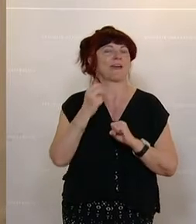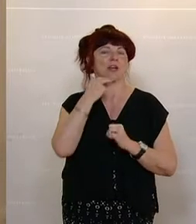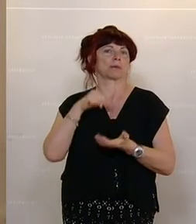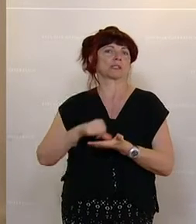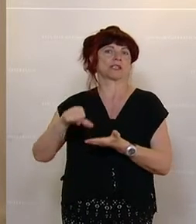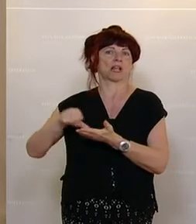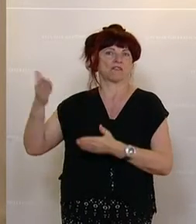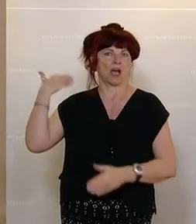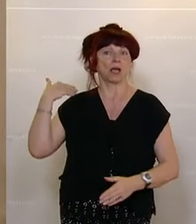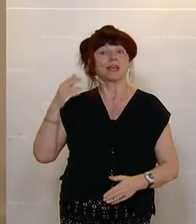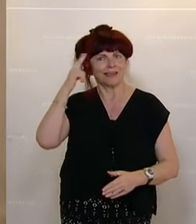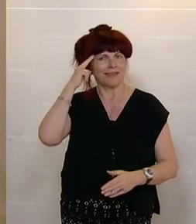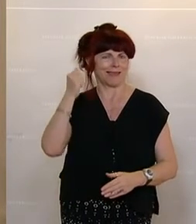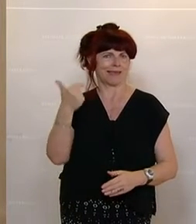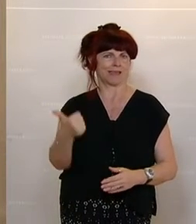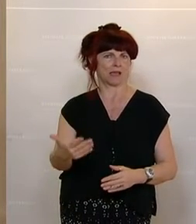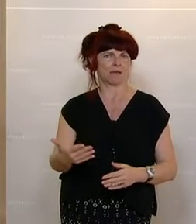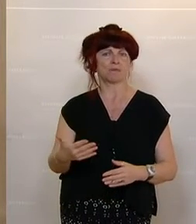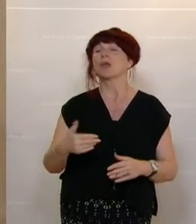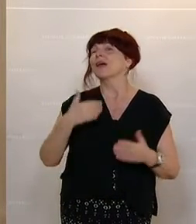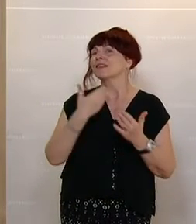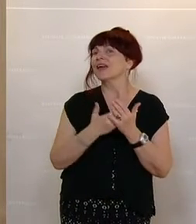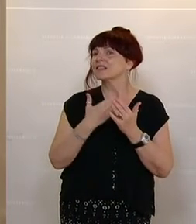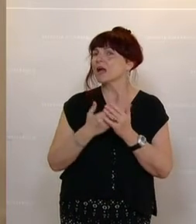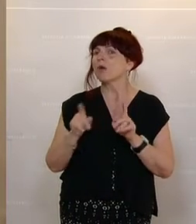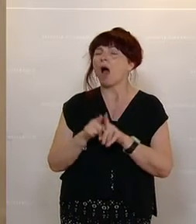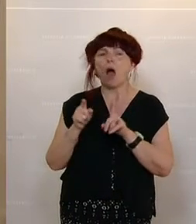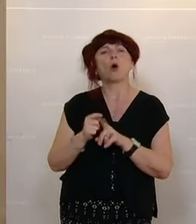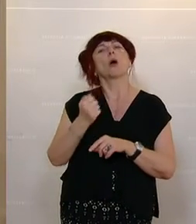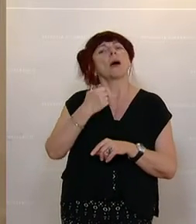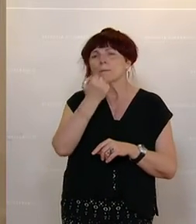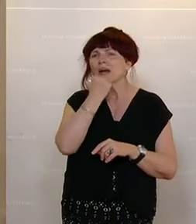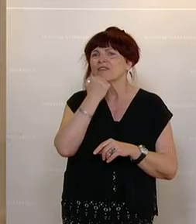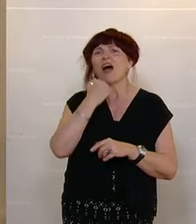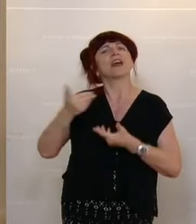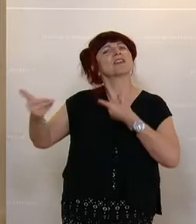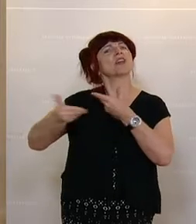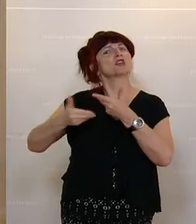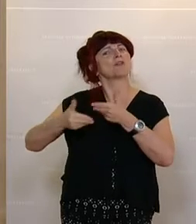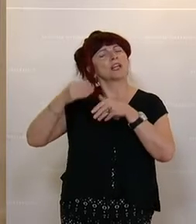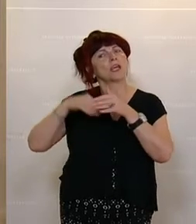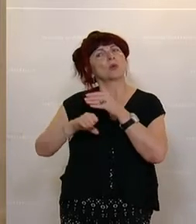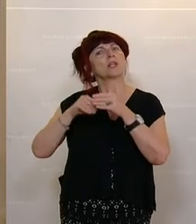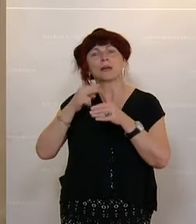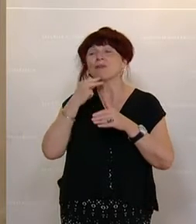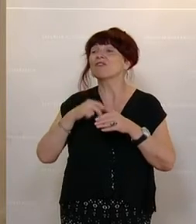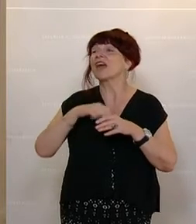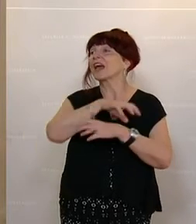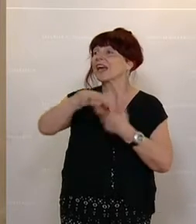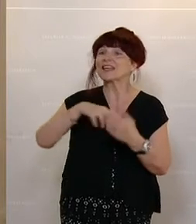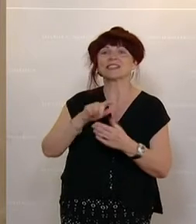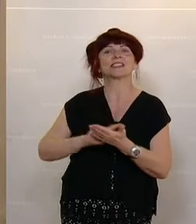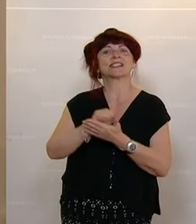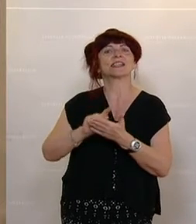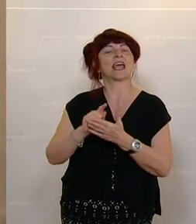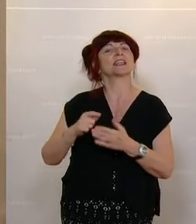Daher appelliere ich heute auch an alle betriebs und privatwirtschaftlich geführten Unternehmen, die während der Krise Gewinne gemacht haben, einen Teil